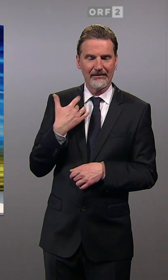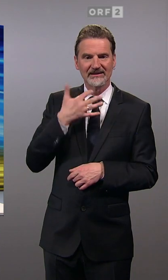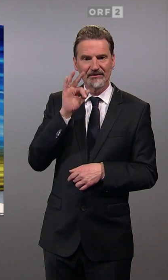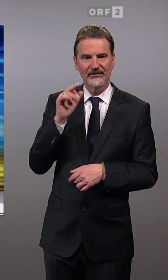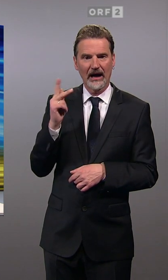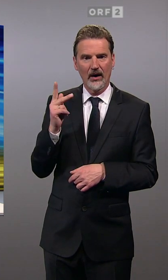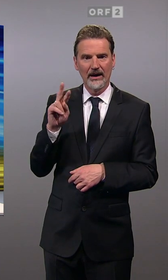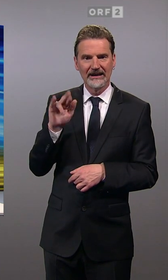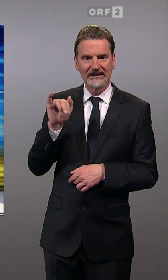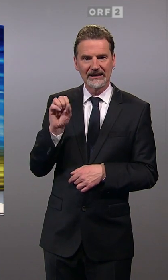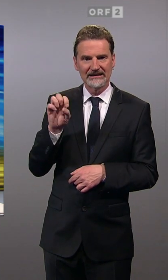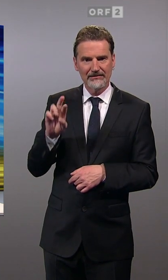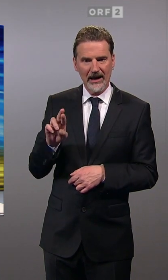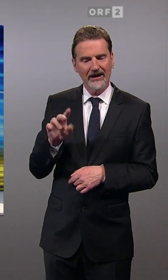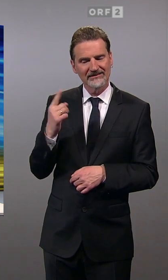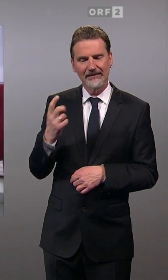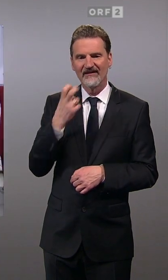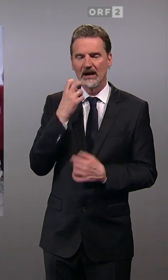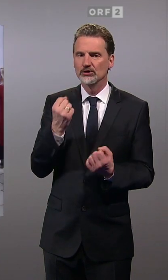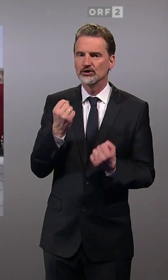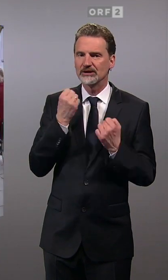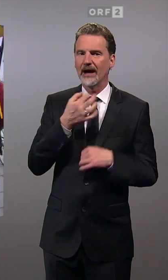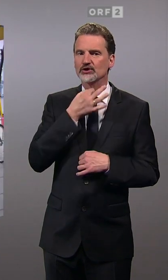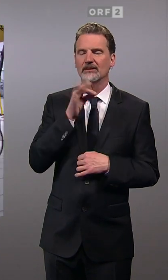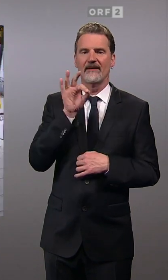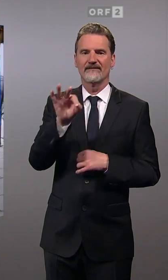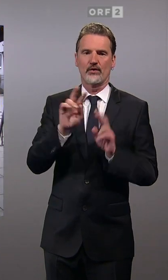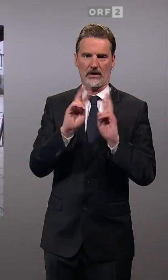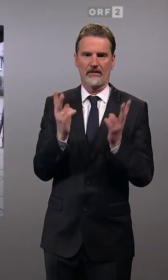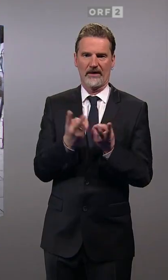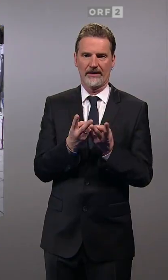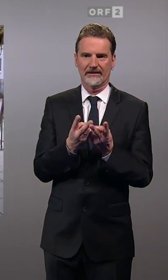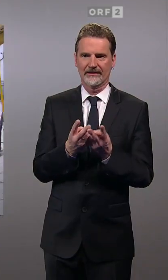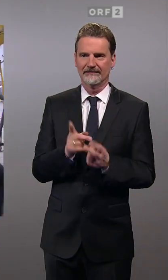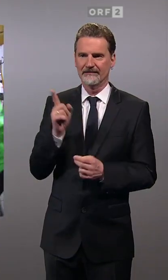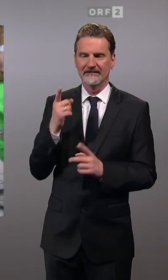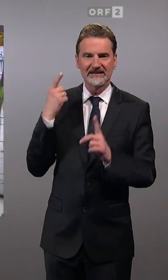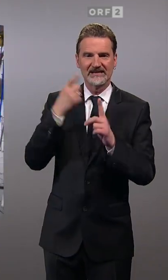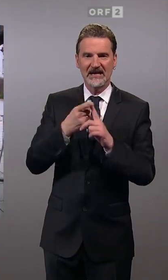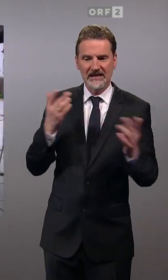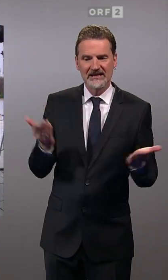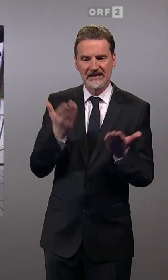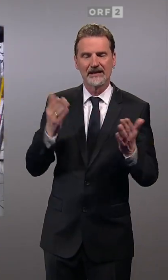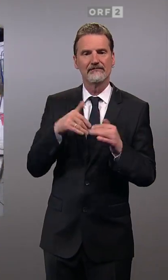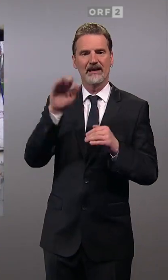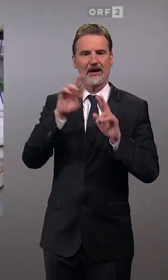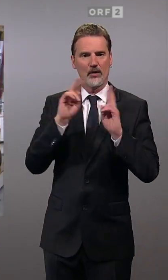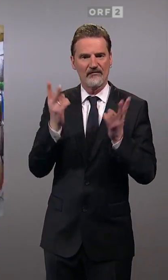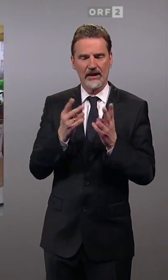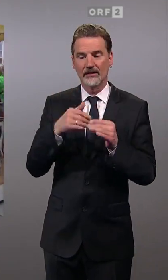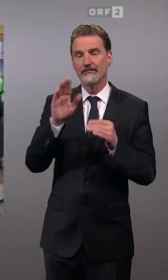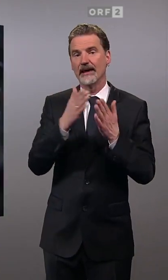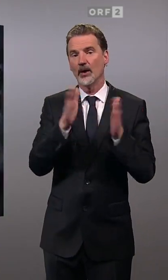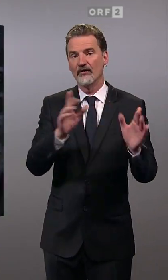ökologische Stimme im Land sein möchte. Dass was weitergeht in Niederösterreich. Mehr öffentlicher Verkehr, mehr